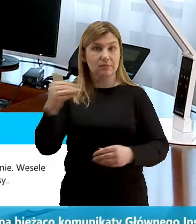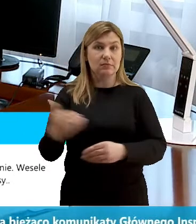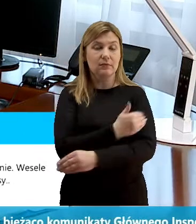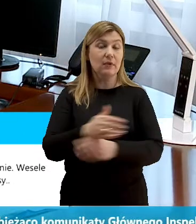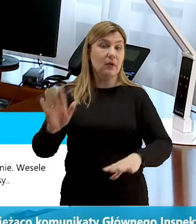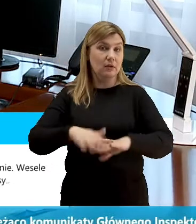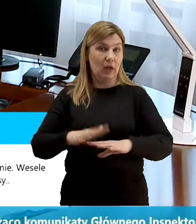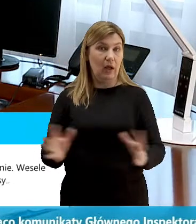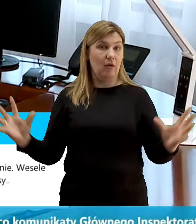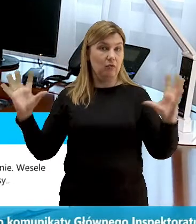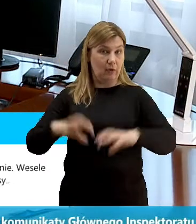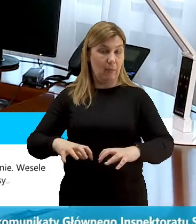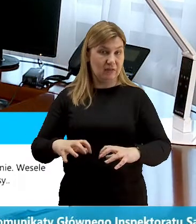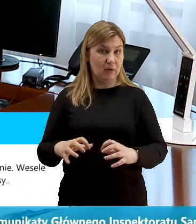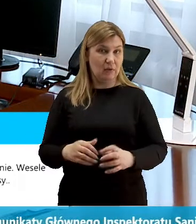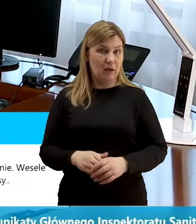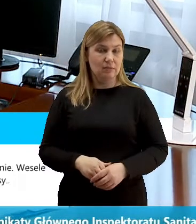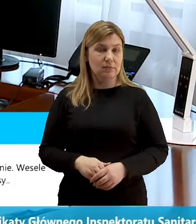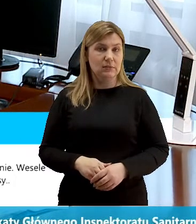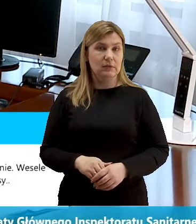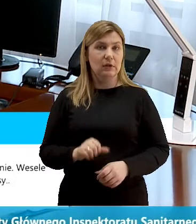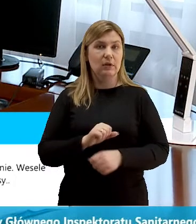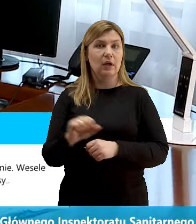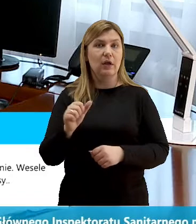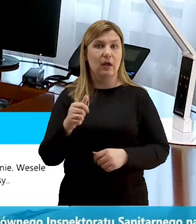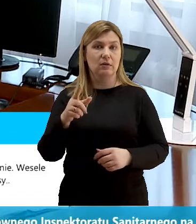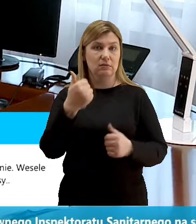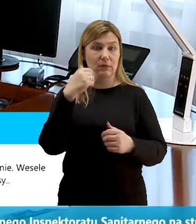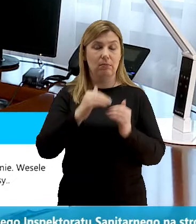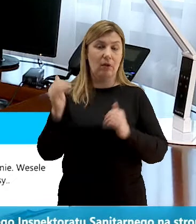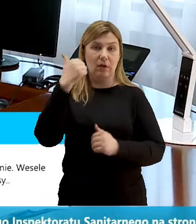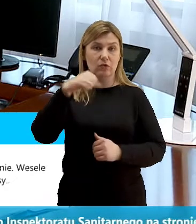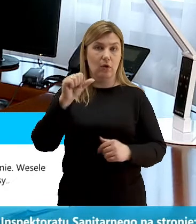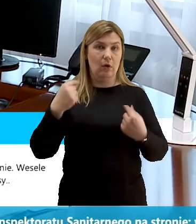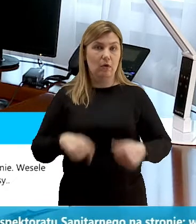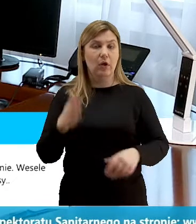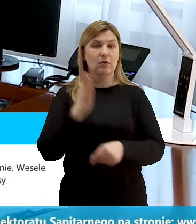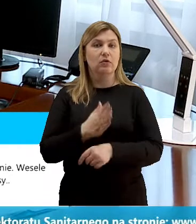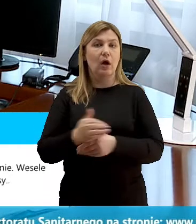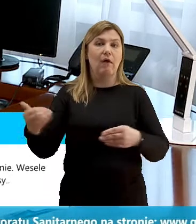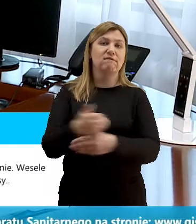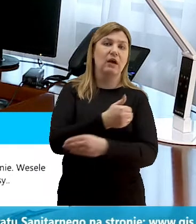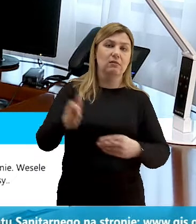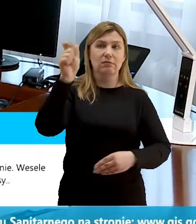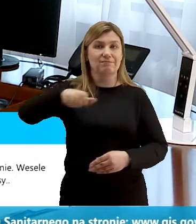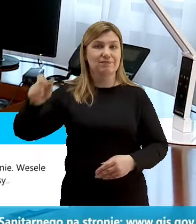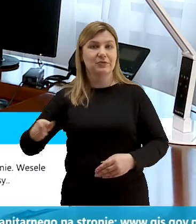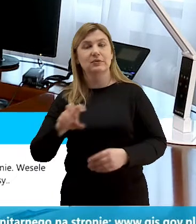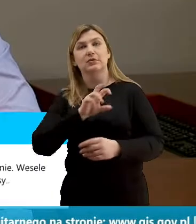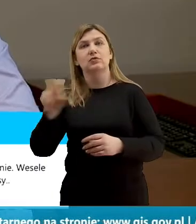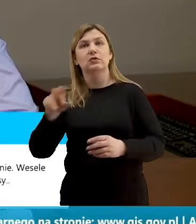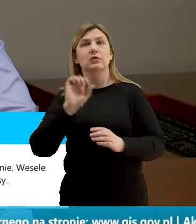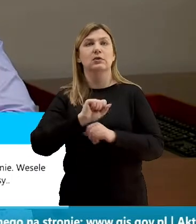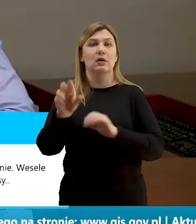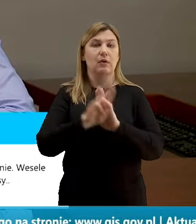zgromadzenie? Jest jutro na ponad 100 osób. Czy to tylko leży w gestii wysadników, czy regulują jakieś przepisy?